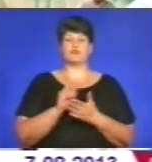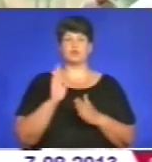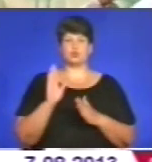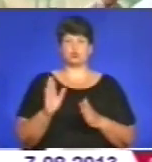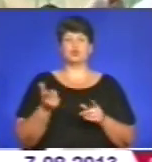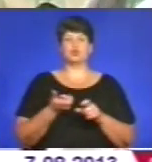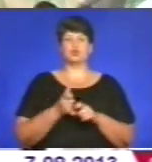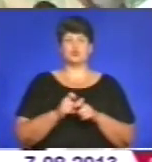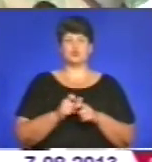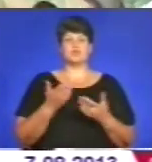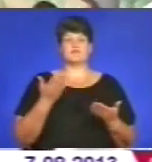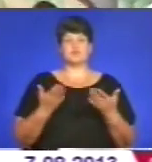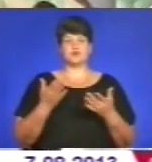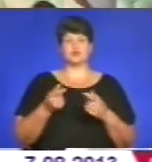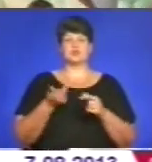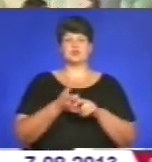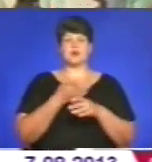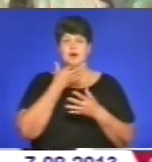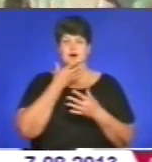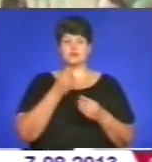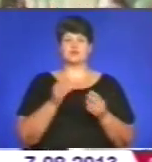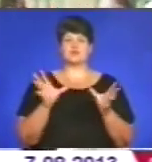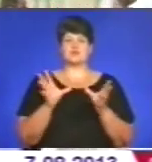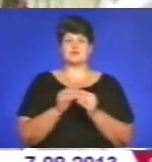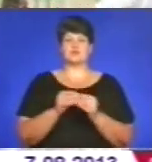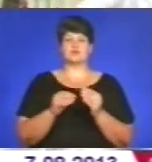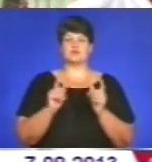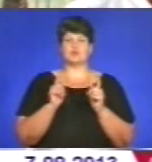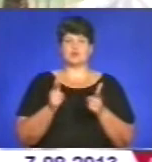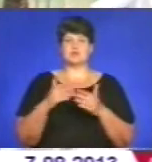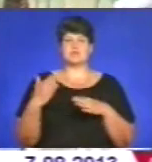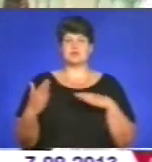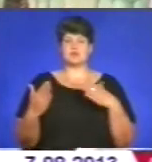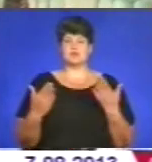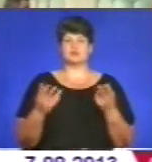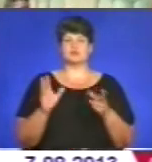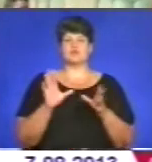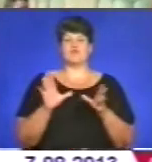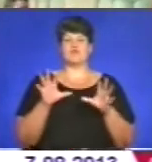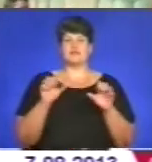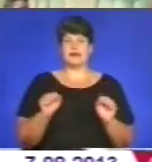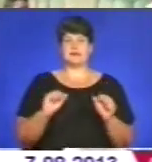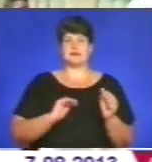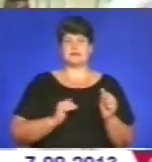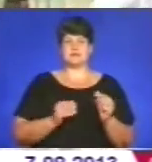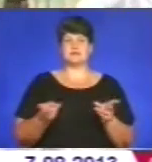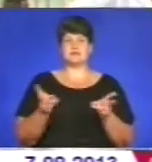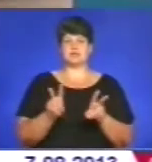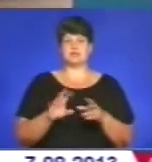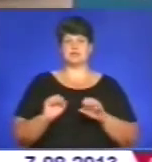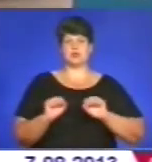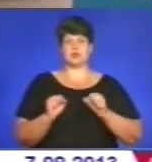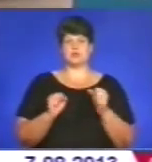дуже виважено, дуже гарно і по взаємозгоді з турін, щоб ми залишалися як бізнес і влада, партнерами і друзями.